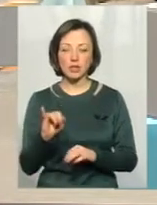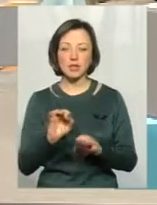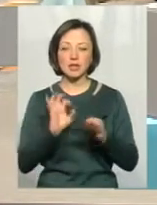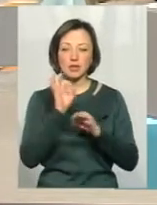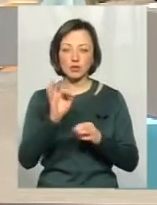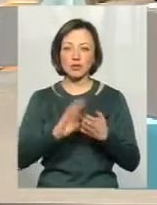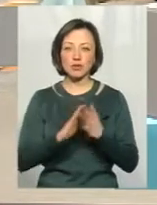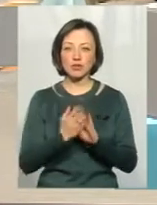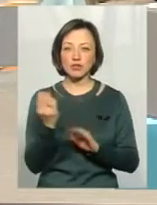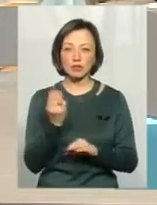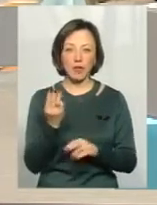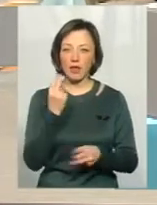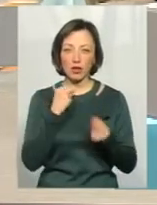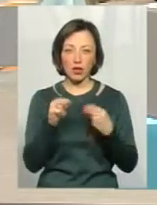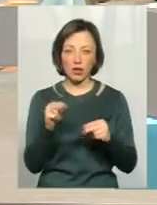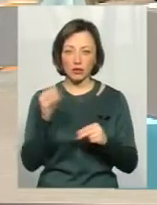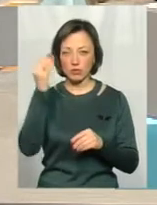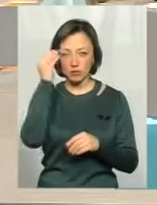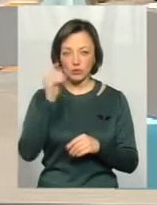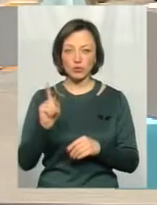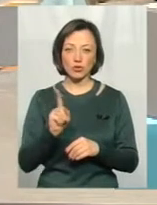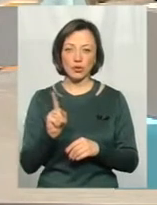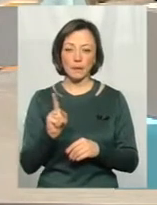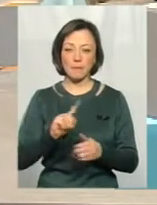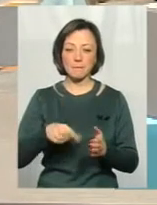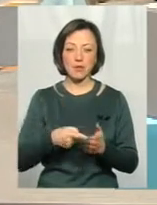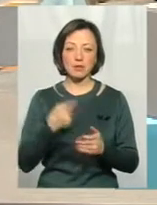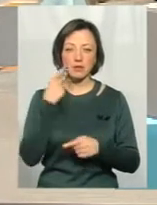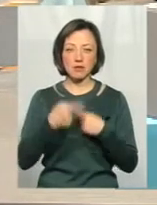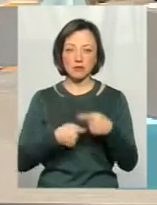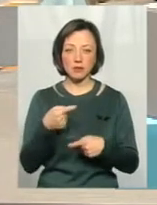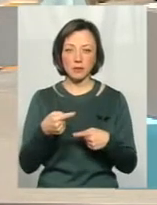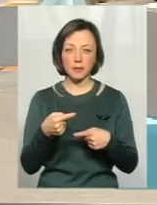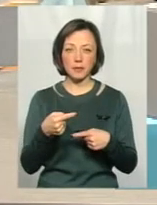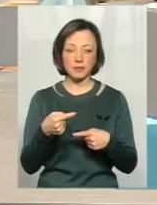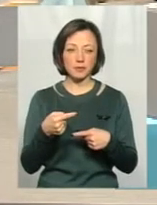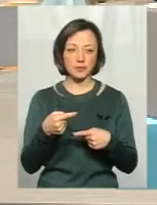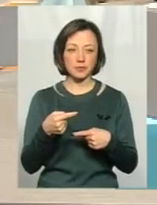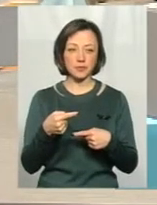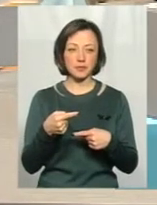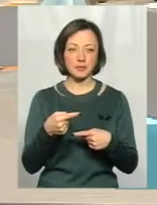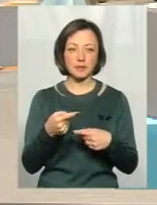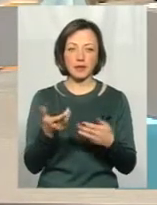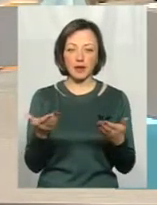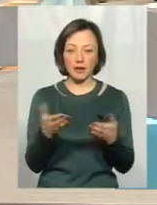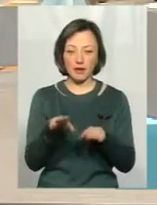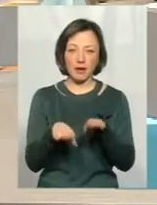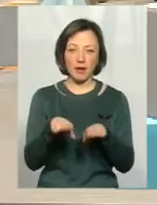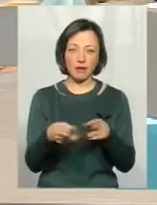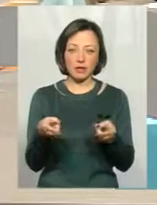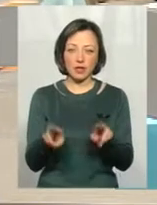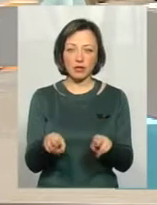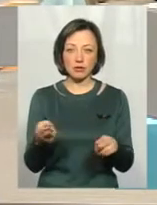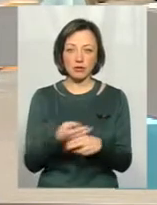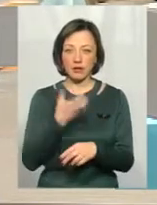ситуація в Шепетівці, вона не є найкращою з точки зору того, що місто завжди, ну, скажімо так, на якійсь грані того, що може залишитися